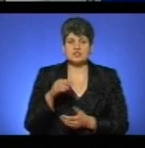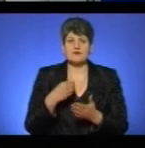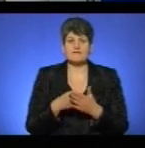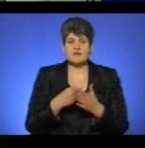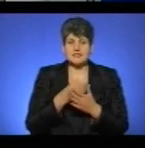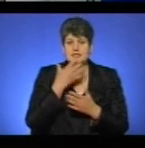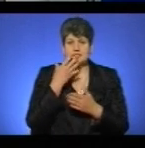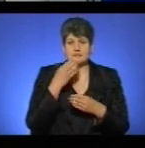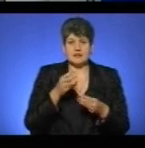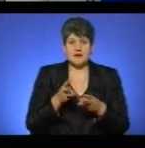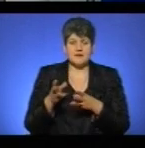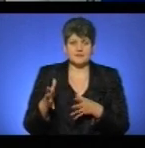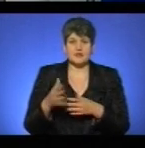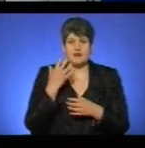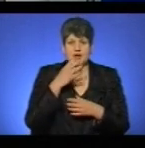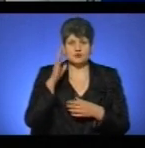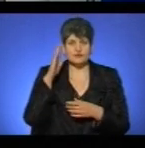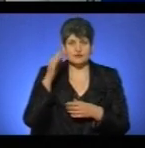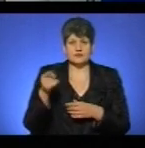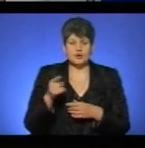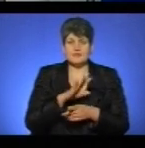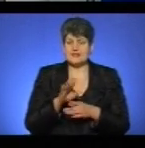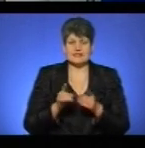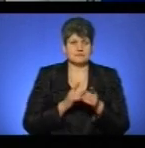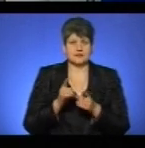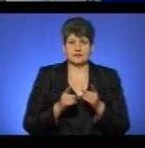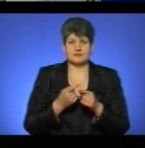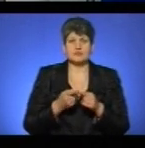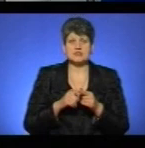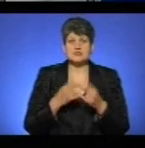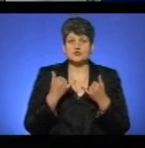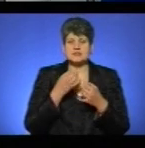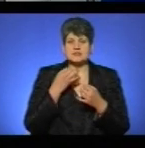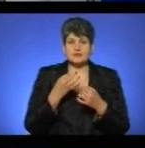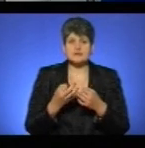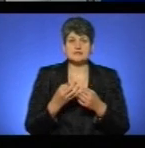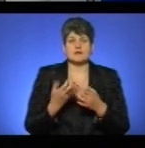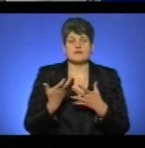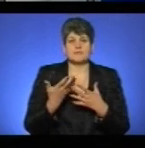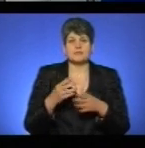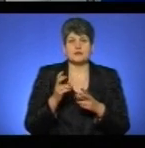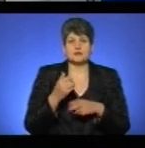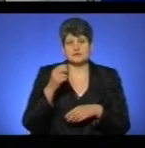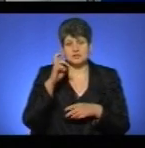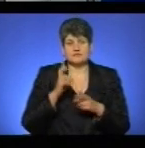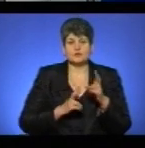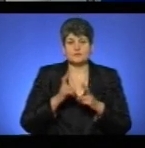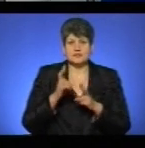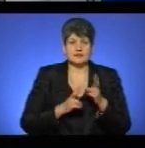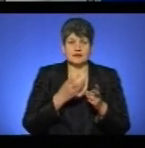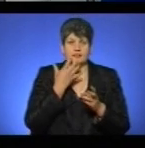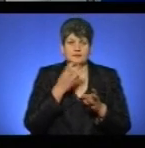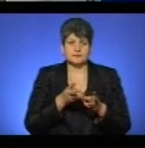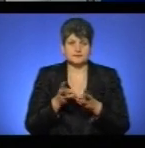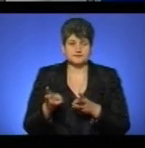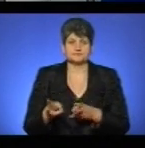теплопостачання та гарячої води у Тернополі не змінилась. Про це сьогодні повідомив речник комунального підприємства «Тернопільтеплокомуненерго»